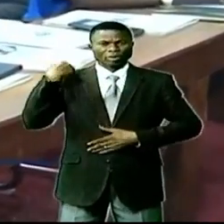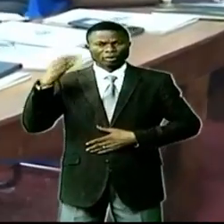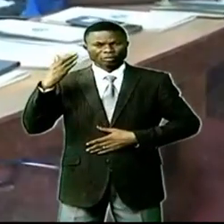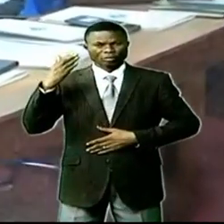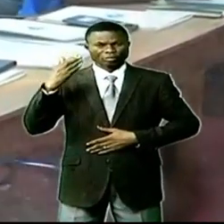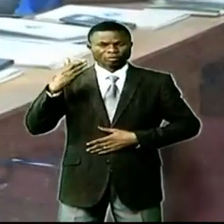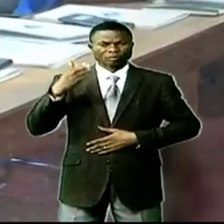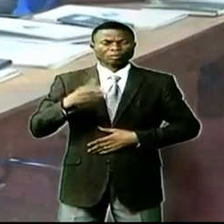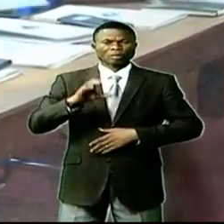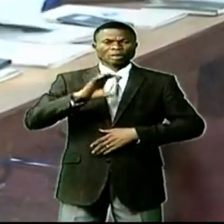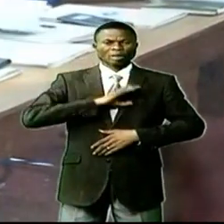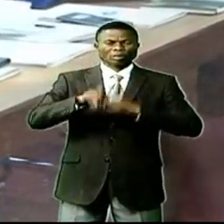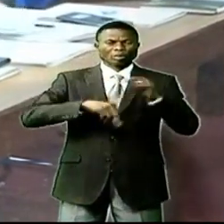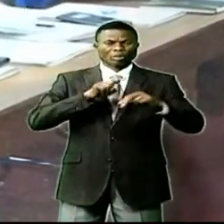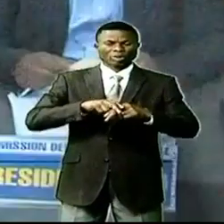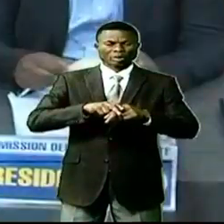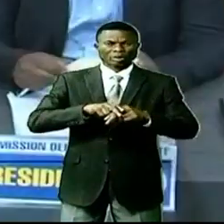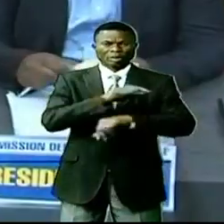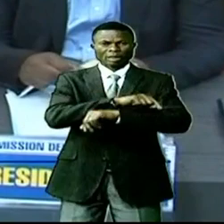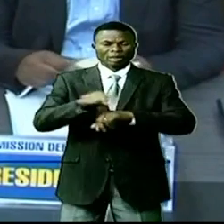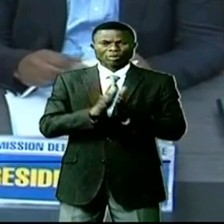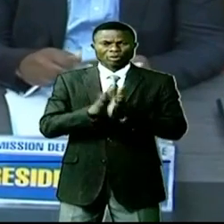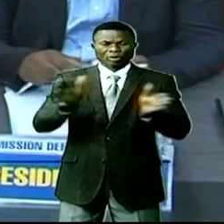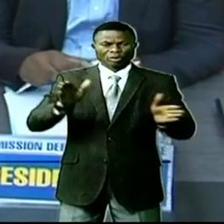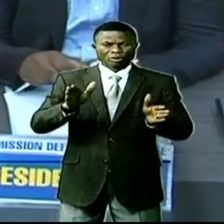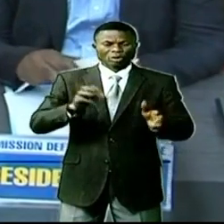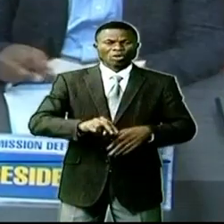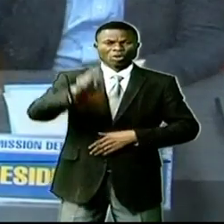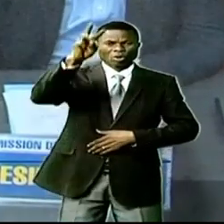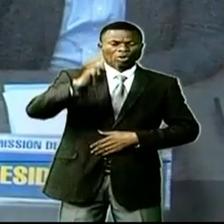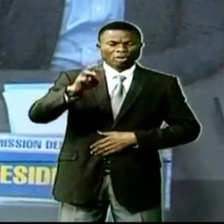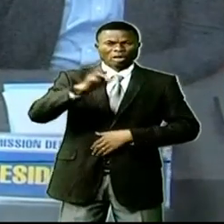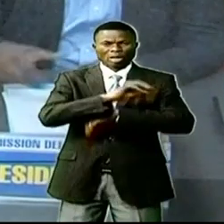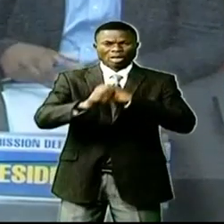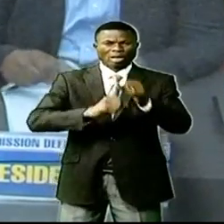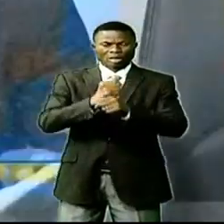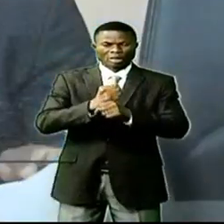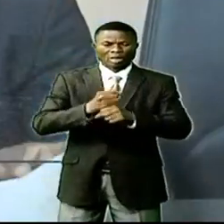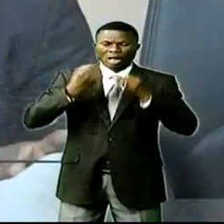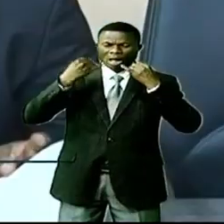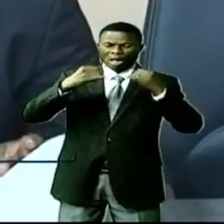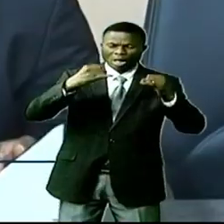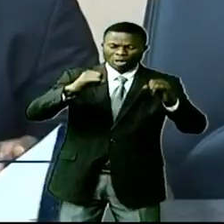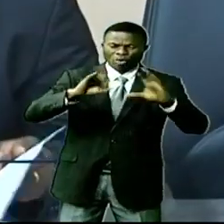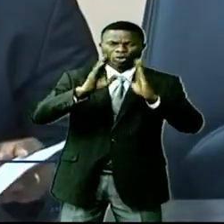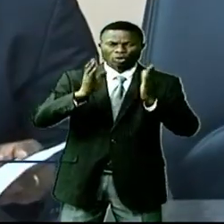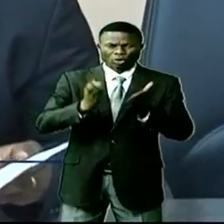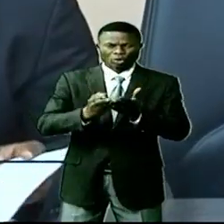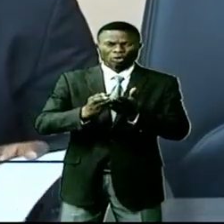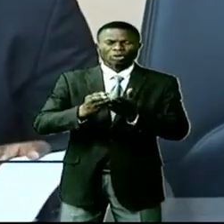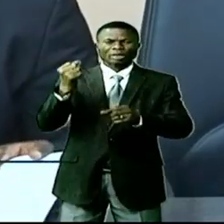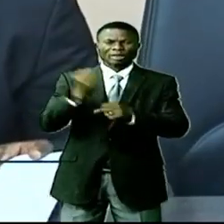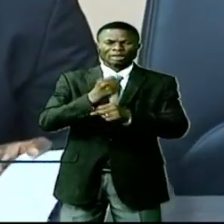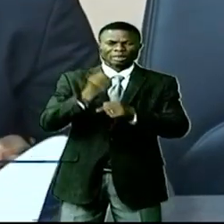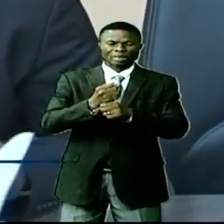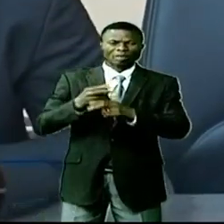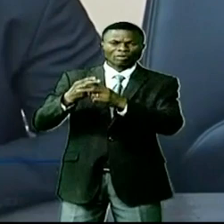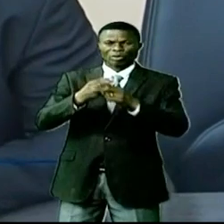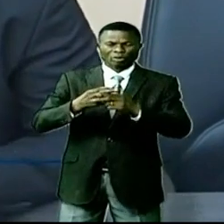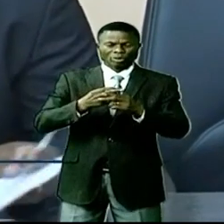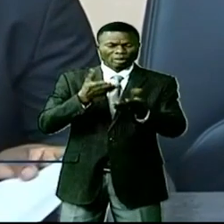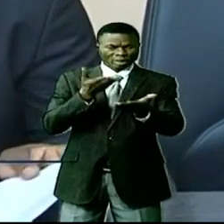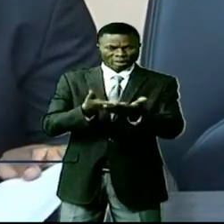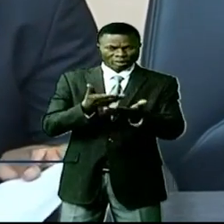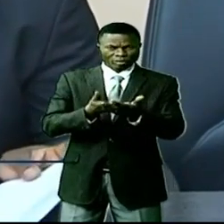police nationale congolaise, la Direction générale des migrations, l'Agence nationale de renseignement et autres services de l'appareil sécuritaire y compris.